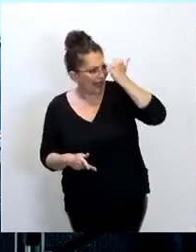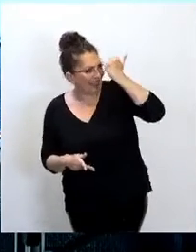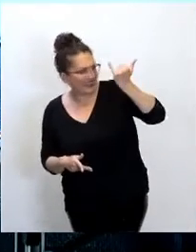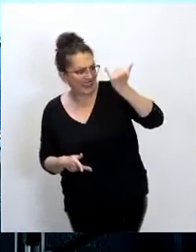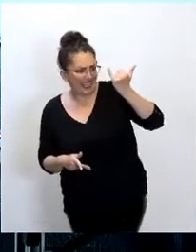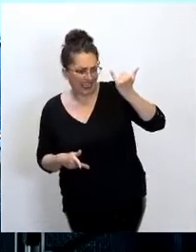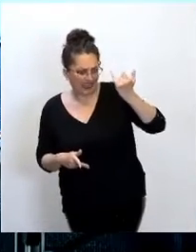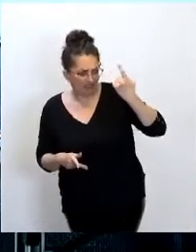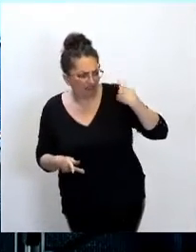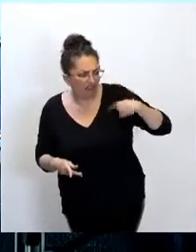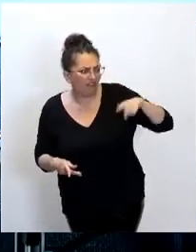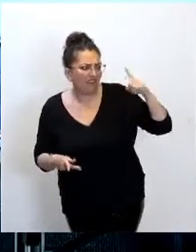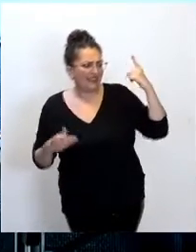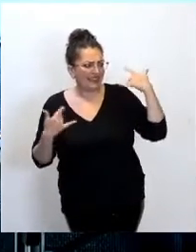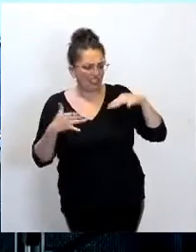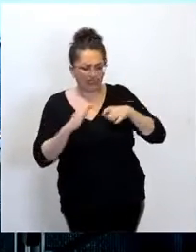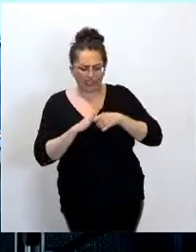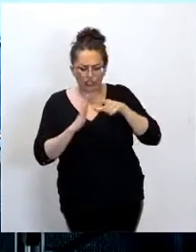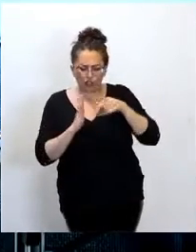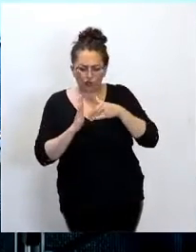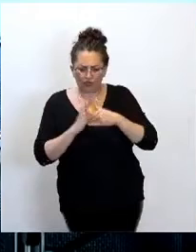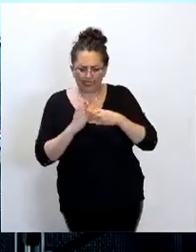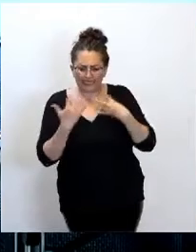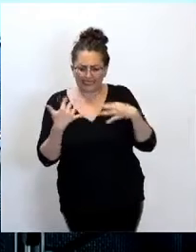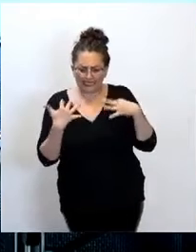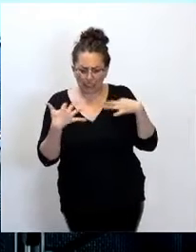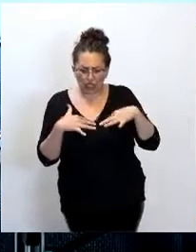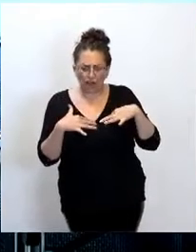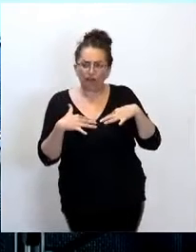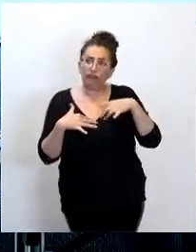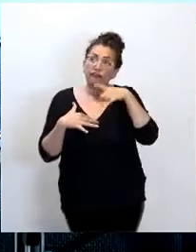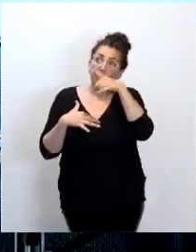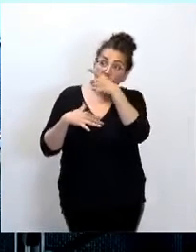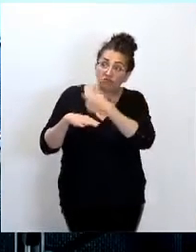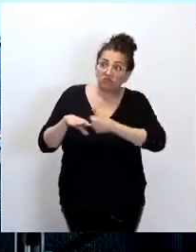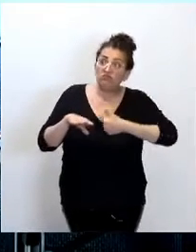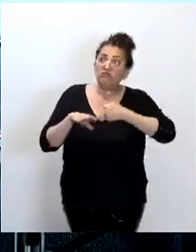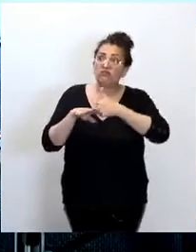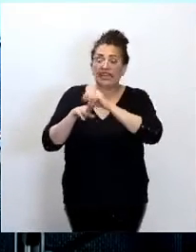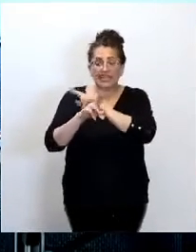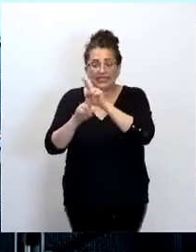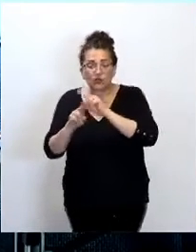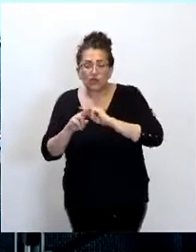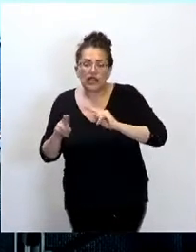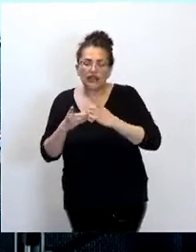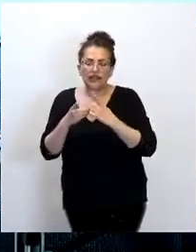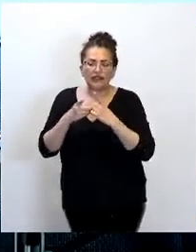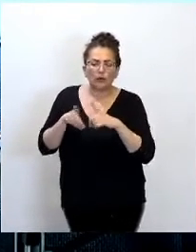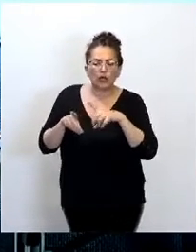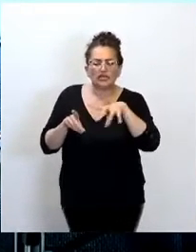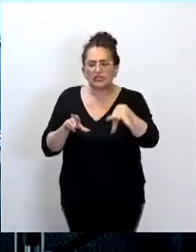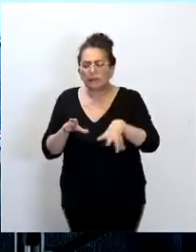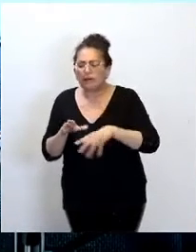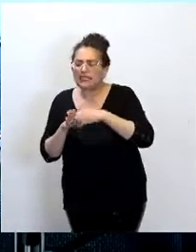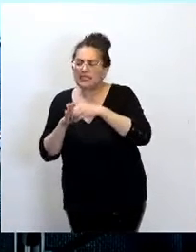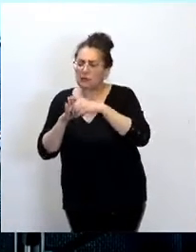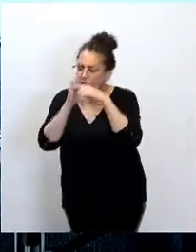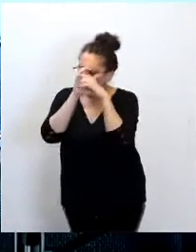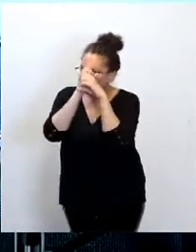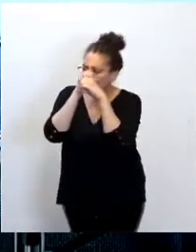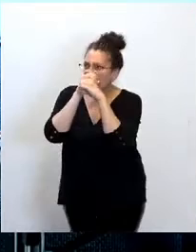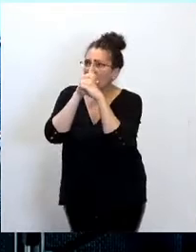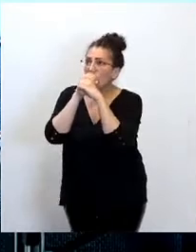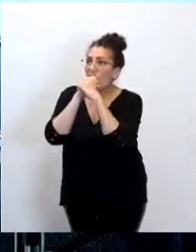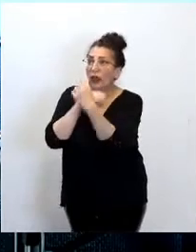précédente mandature en 2019 par l'Observatoire international de la démocratie participative. Et donc,